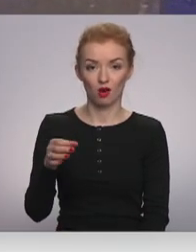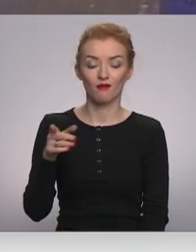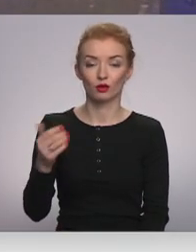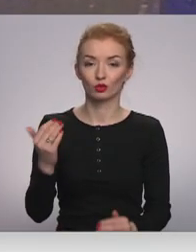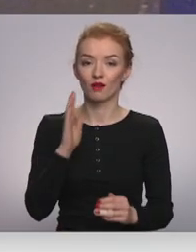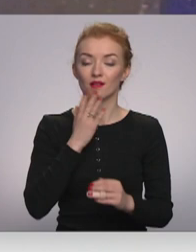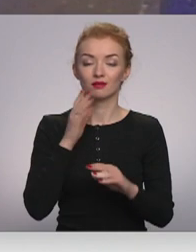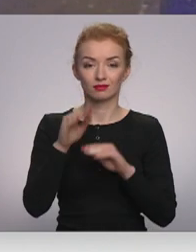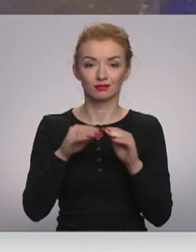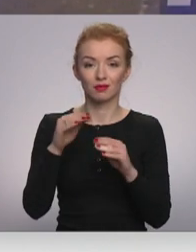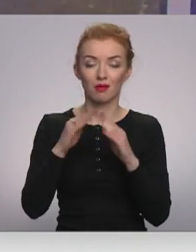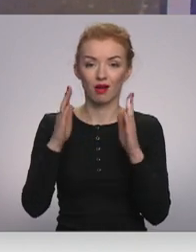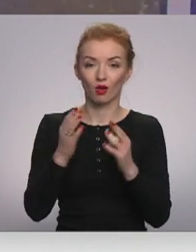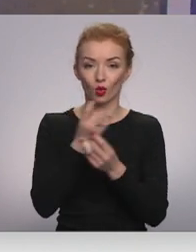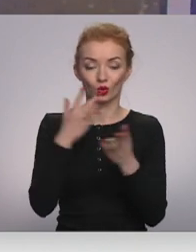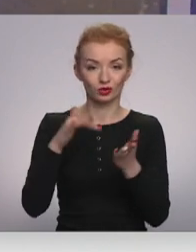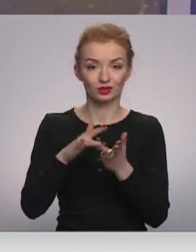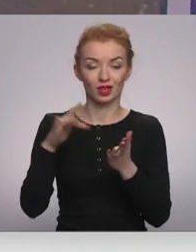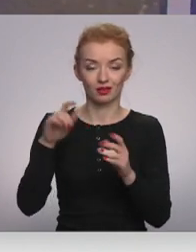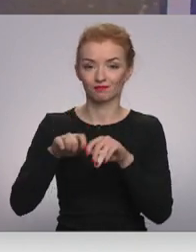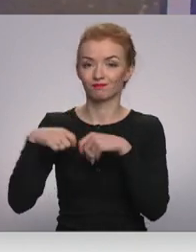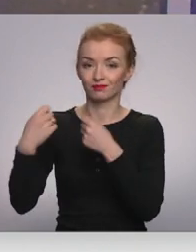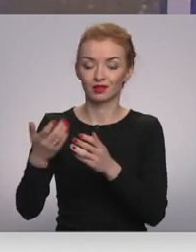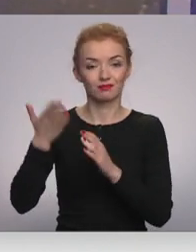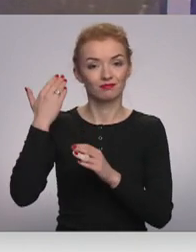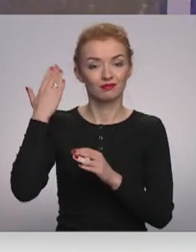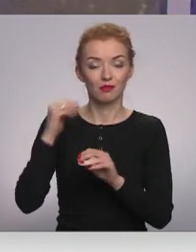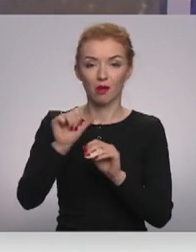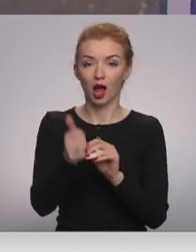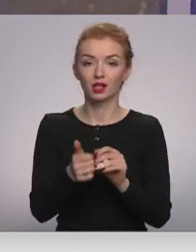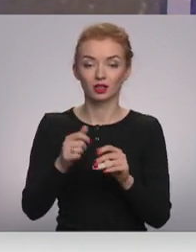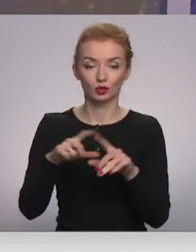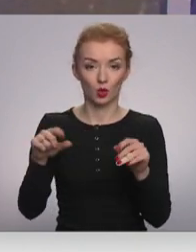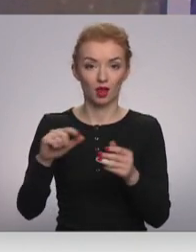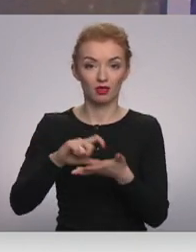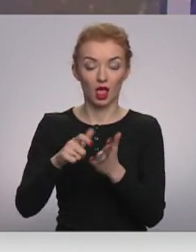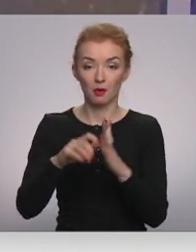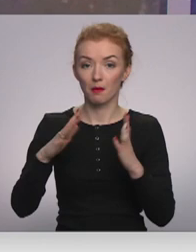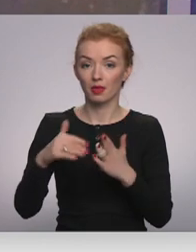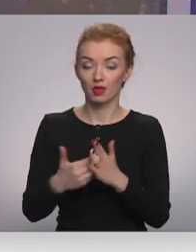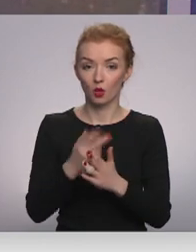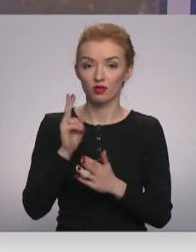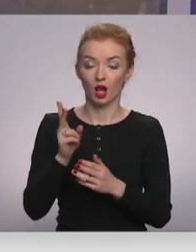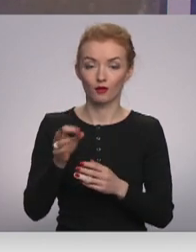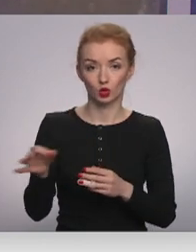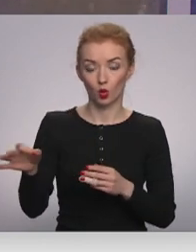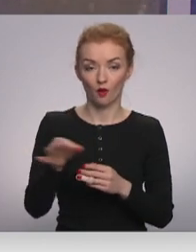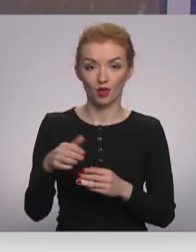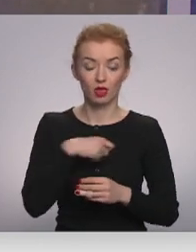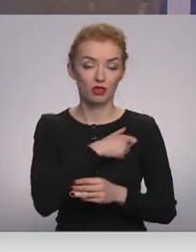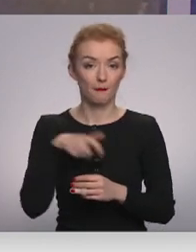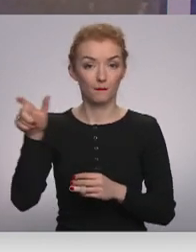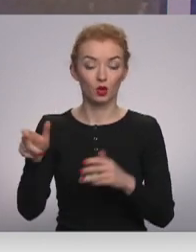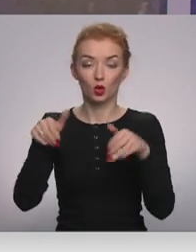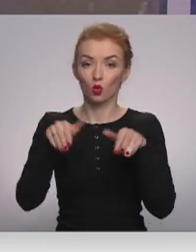iekārtošanai kultūras centrīcībā nodeva kadreizējās mākslas skolas telpas. Taču jaunā ķekavas novada deputāta vairākums lēma, ka